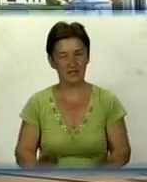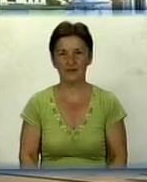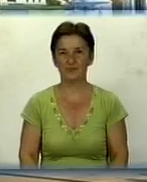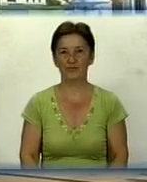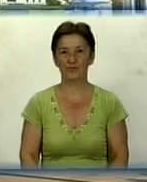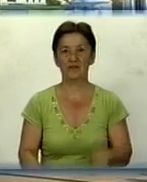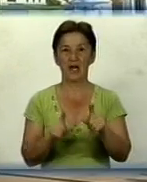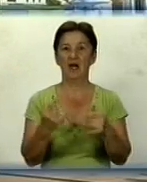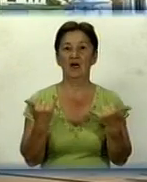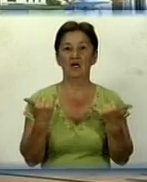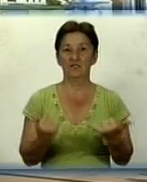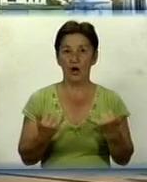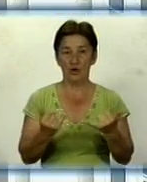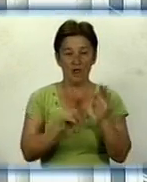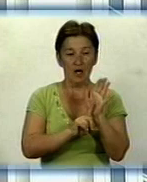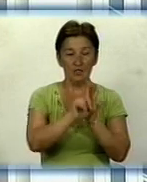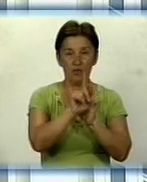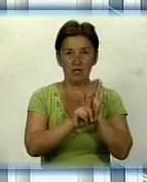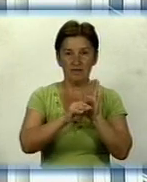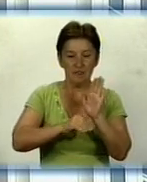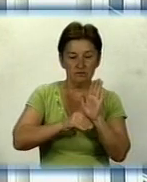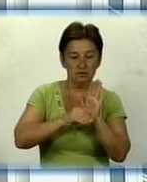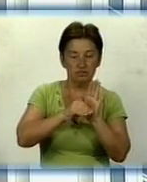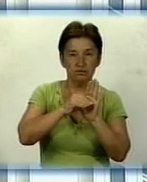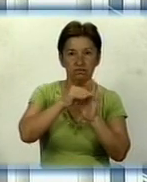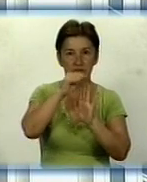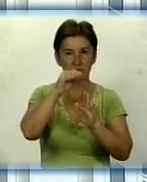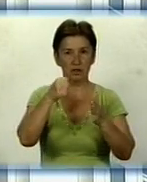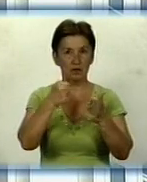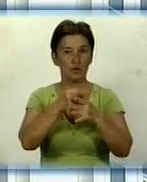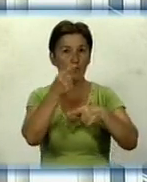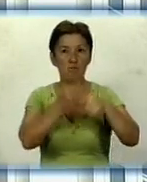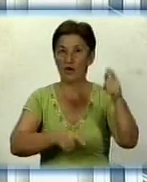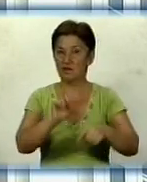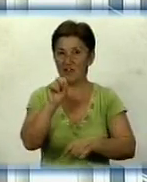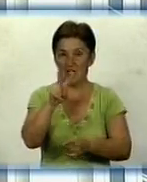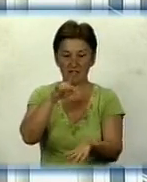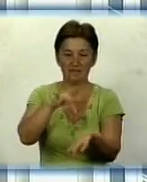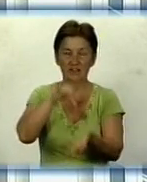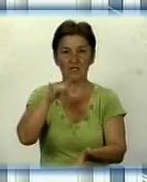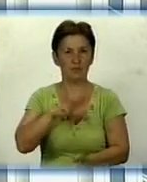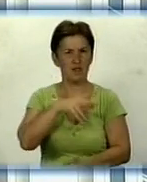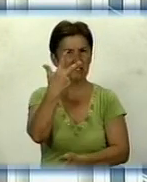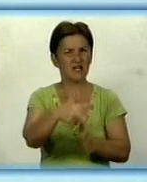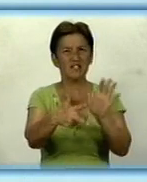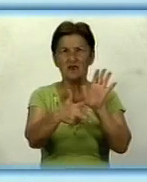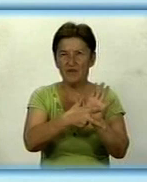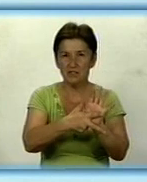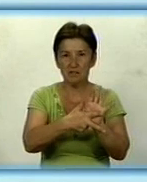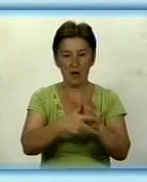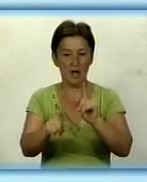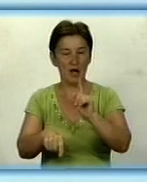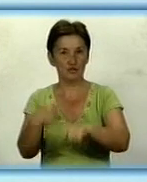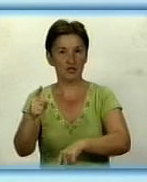Сьогодні температурні показники підвищувалися з рекордною швидкістю. О пів на 12 у центрі міста було плюс 38. За годину